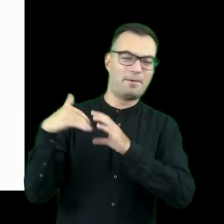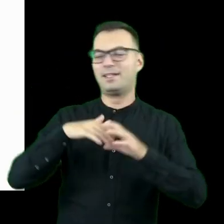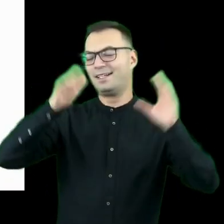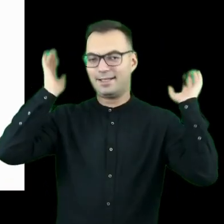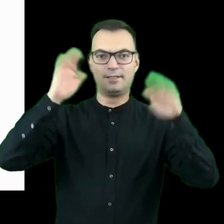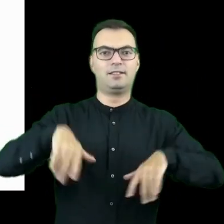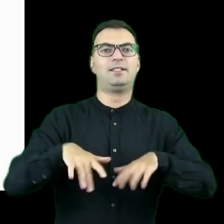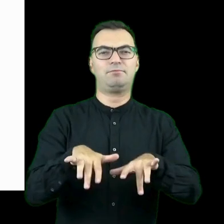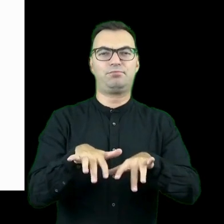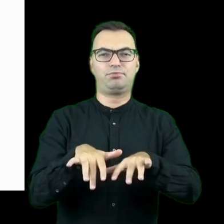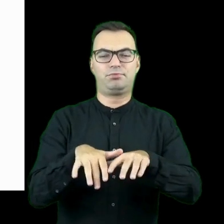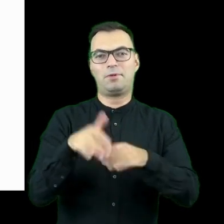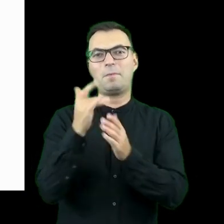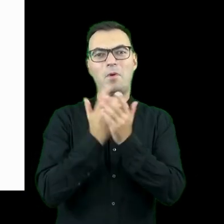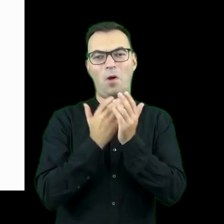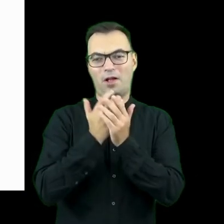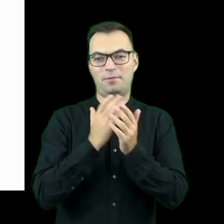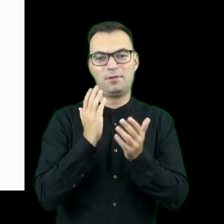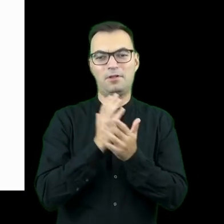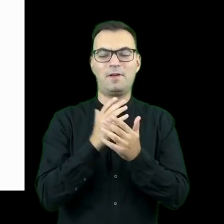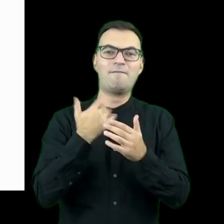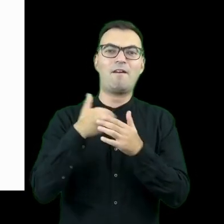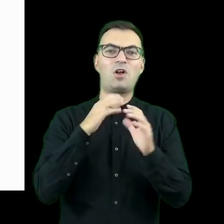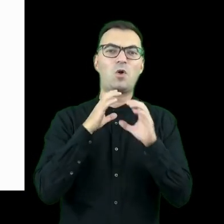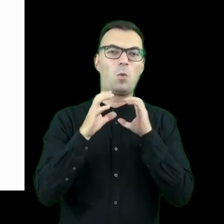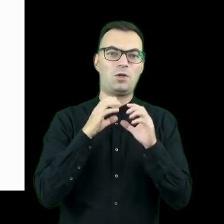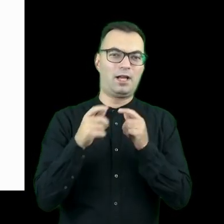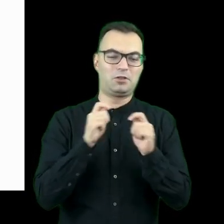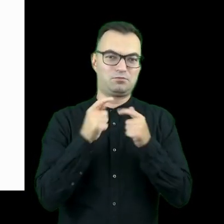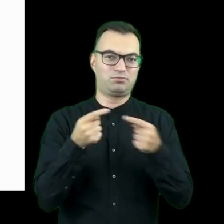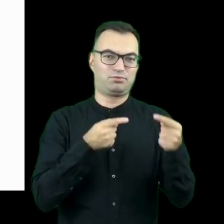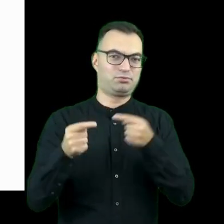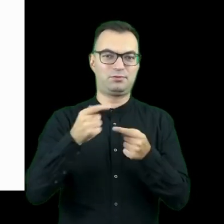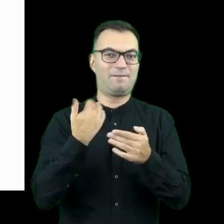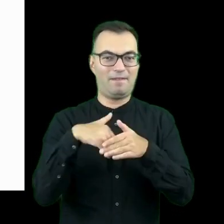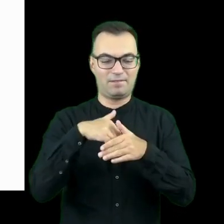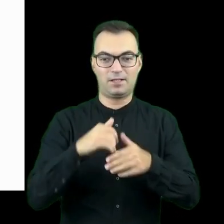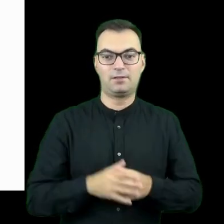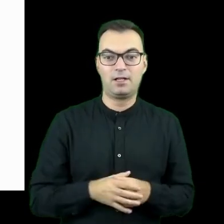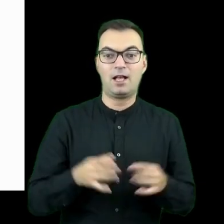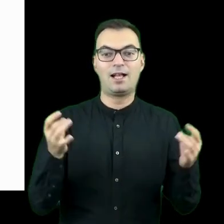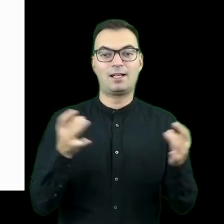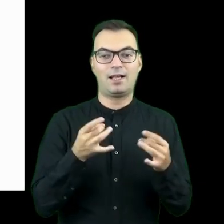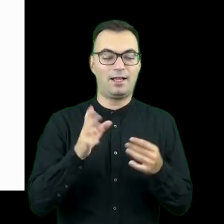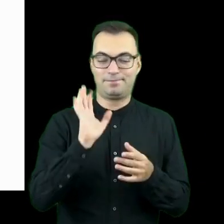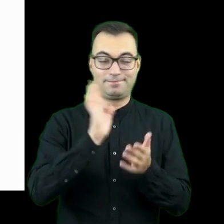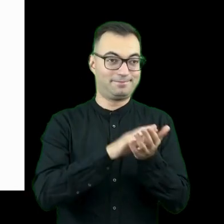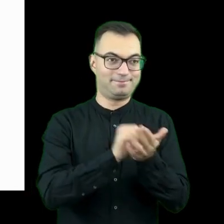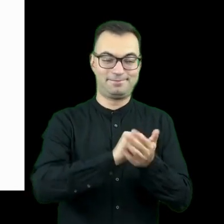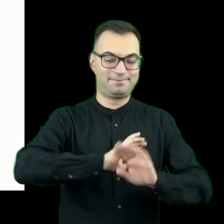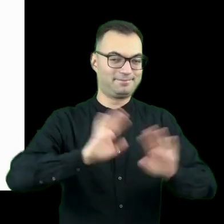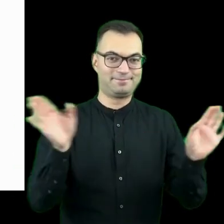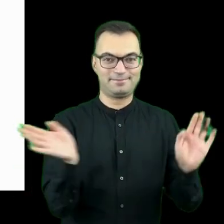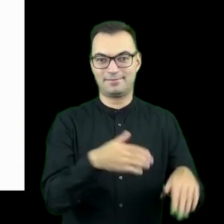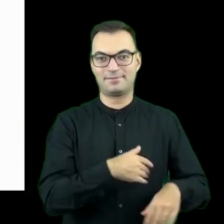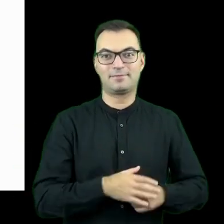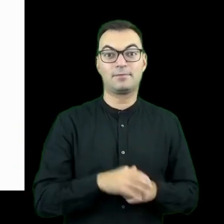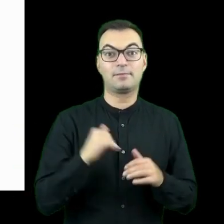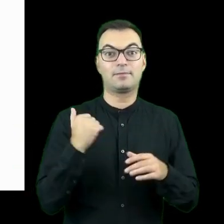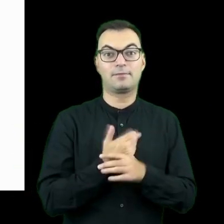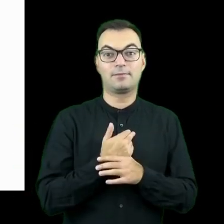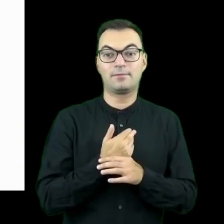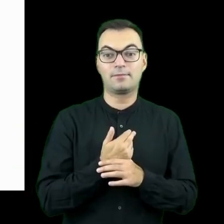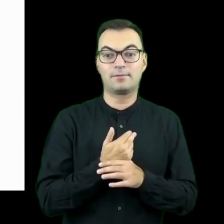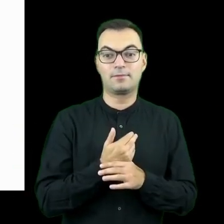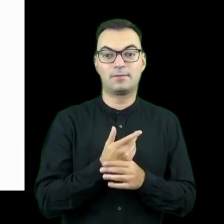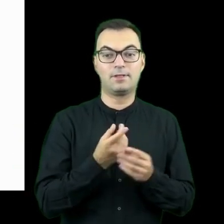napisał taki program, który był komunikatorem wewnętrznym do tej firmy. Ta gra online okazała się kompletnym niewypałem i firma